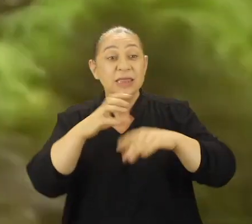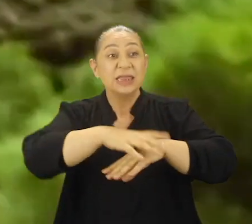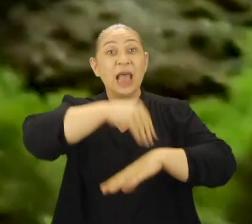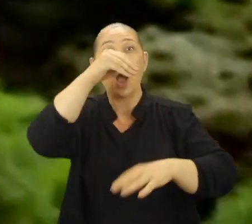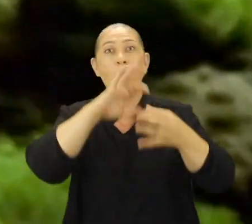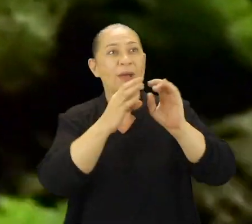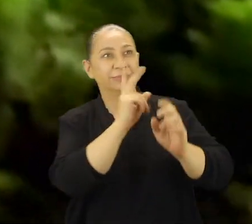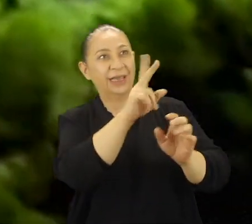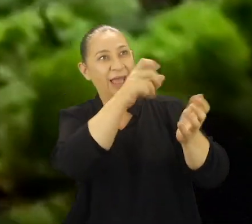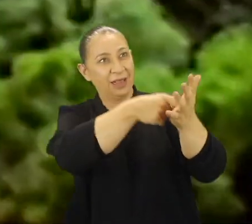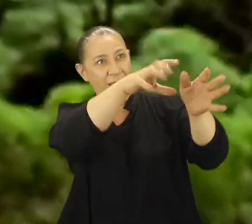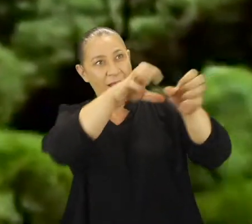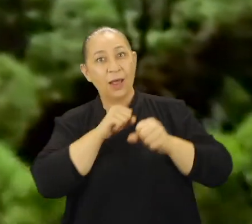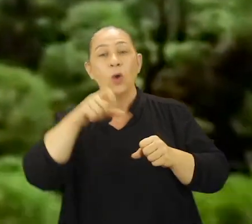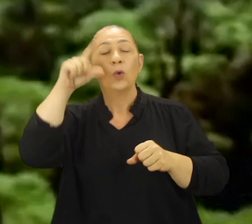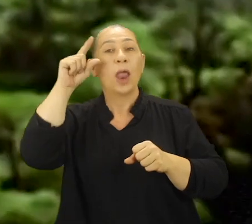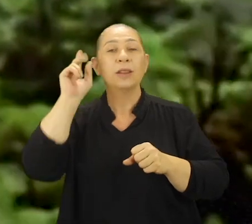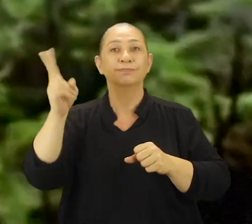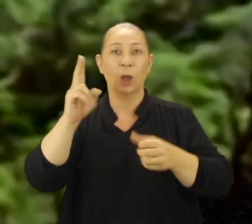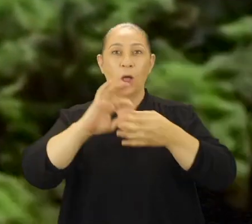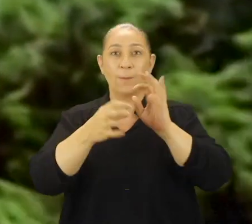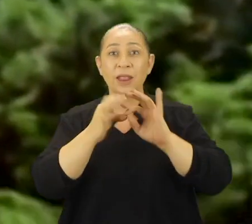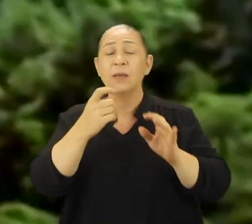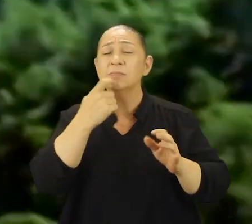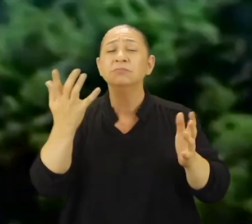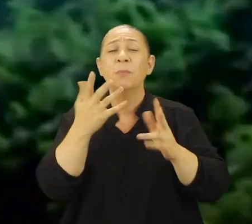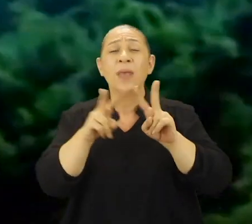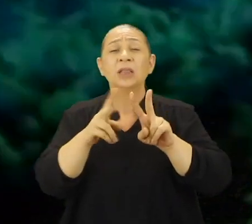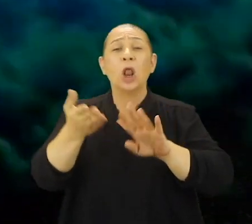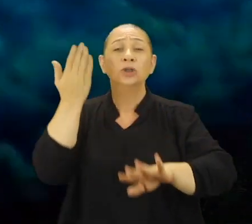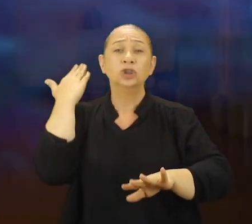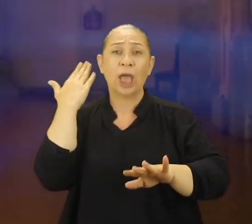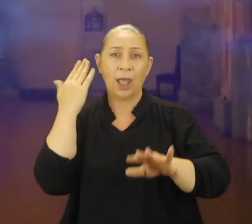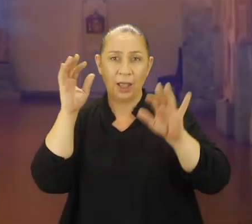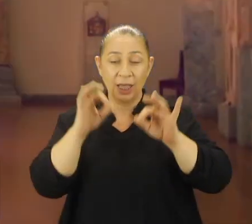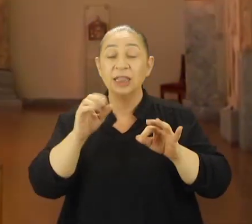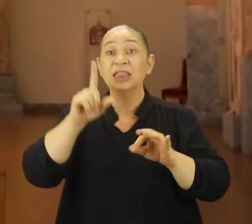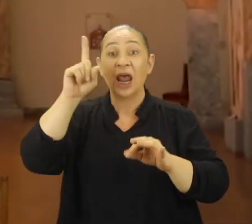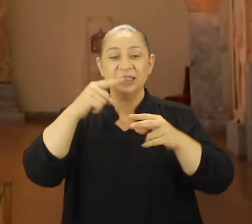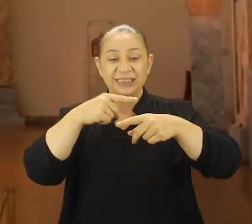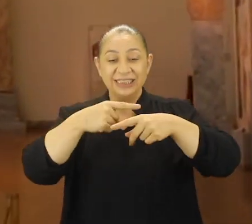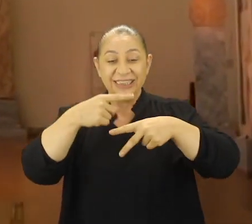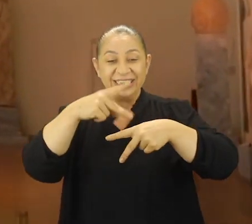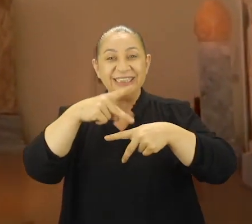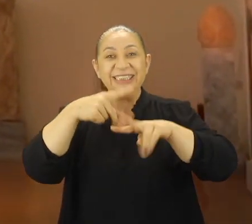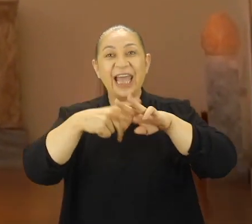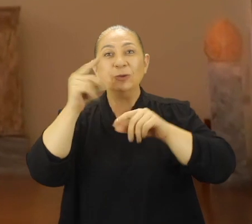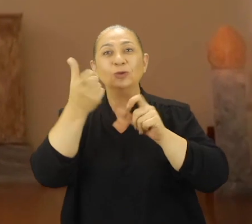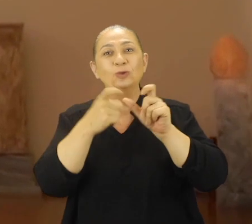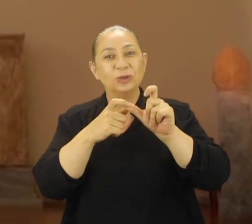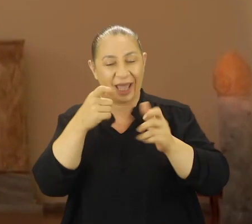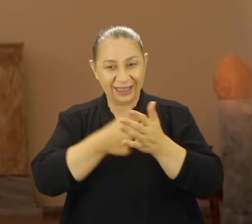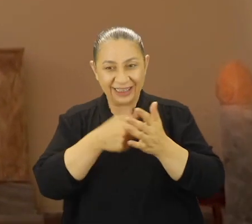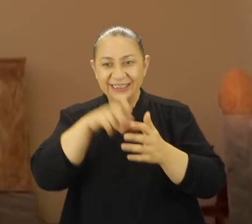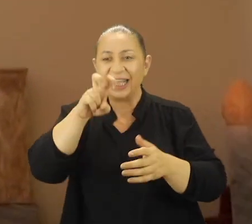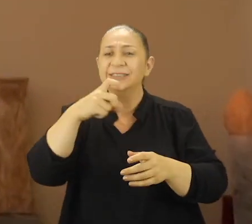Olimpia dağından alan antik Yunan olimpiyatları M.Ö. düzenlenmeye başladı. Tanrı Zeus adına önceleri